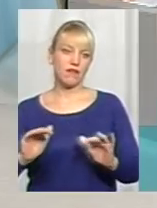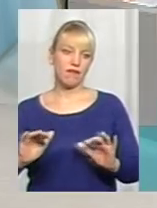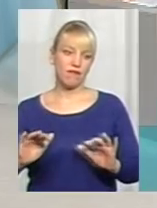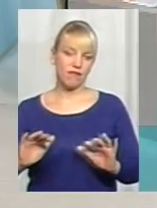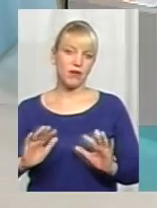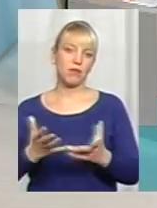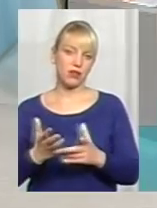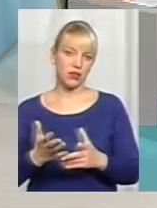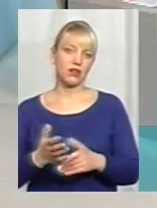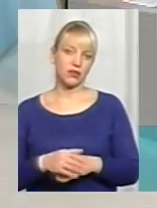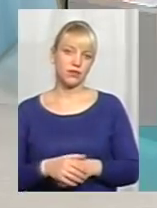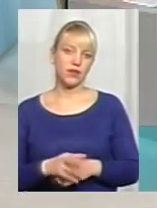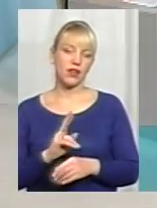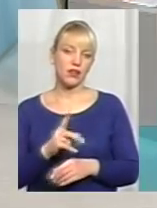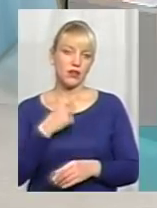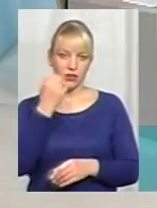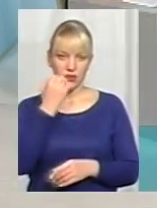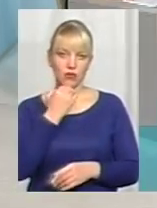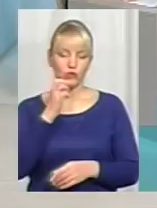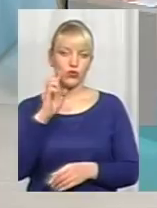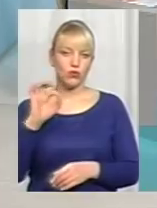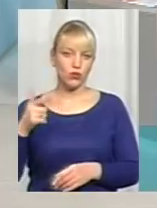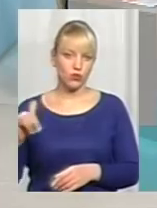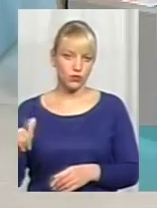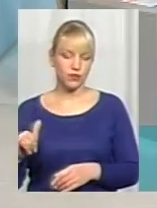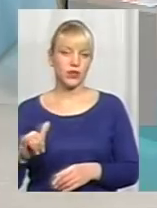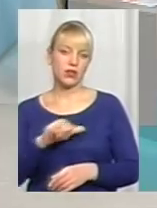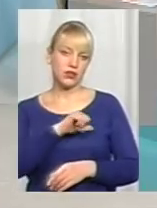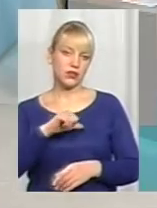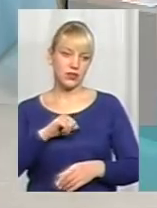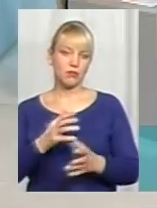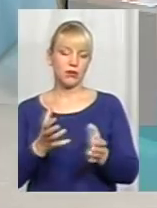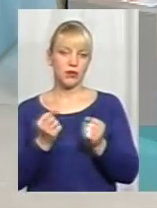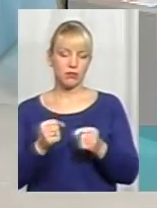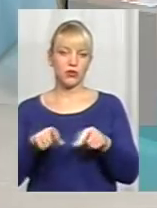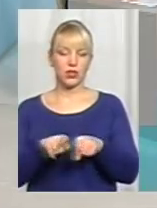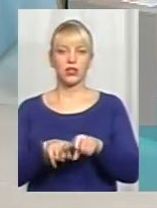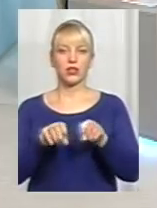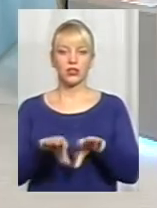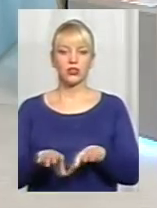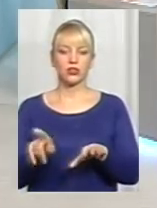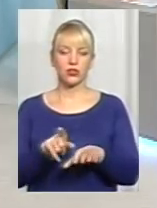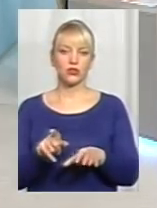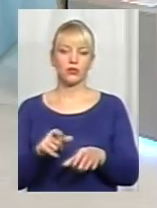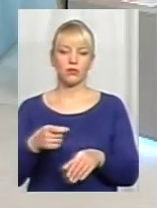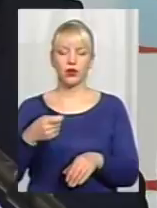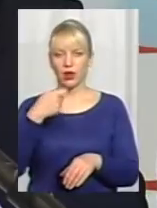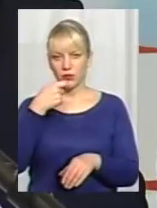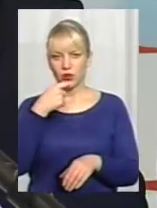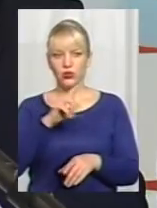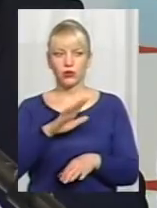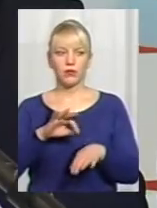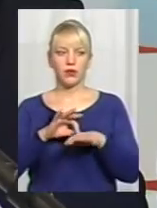дякуючи Господу, вони самі приймають кері, і рішення, щоб приймати їжу, щоб не проводити,